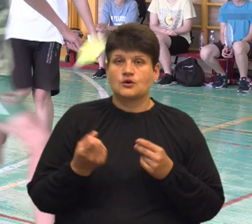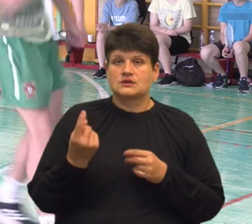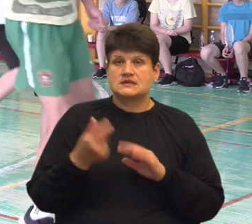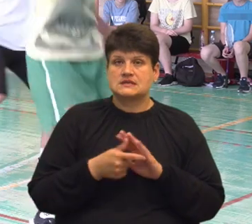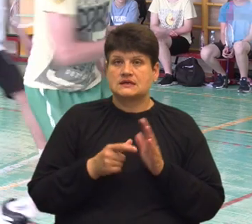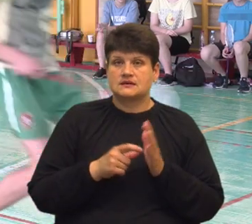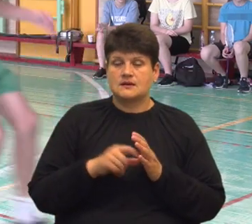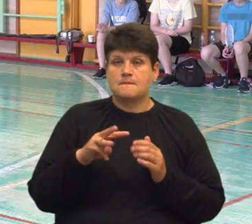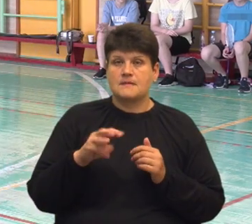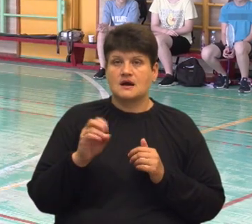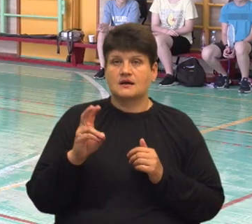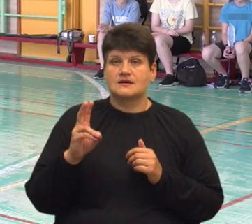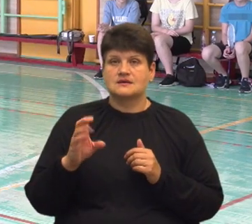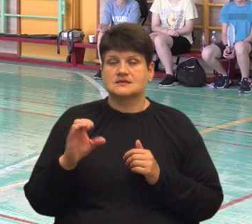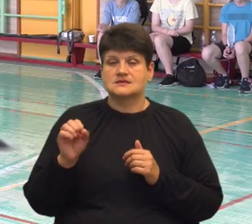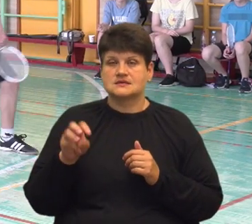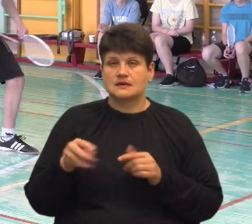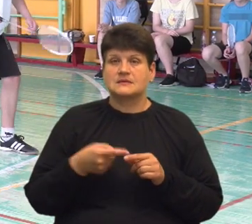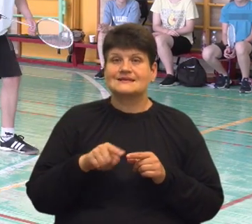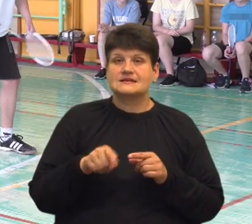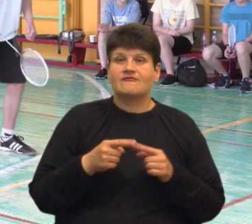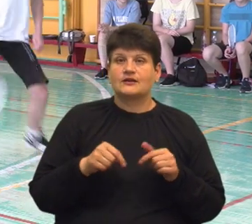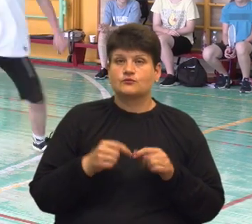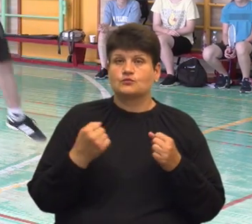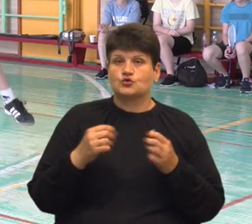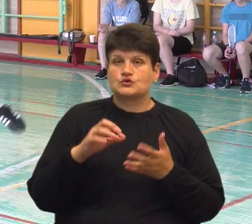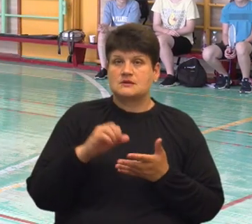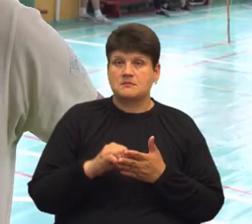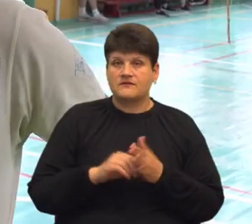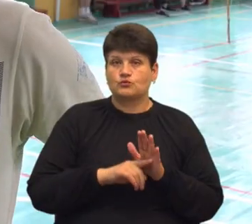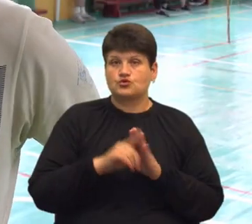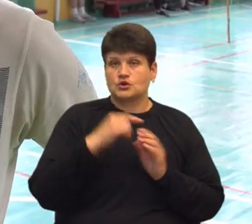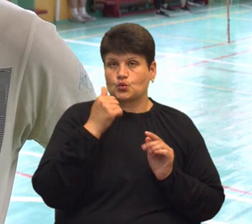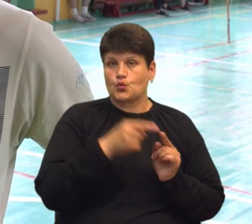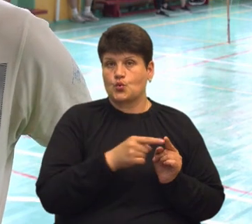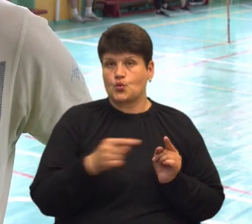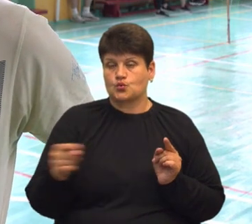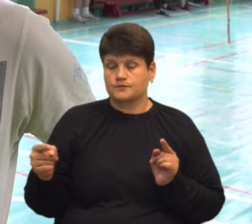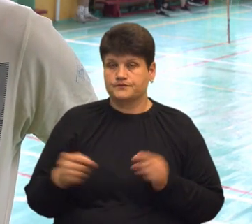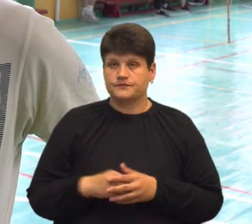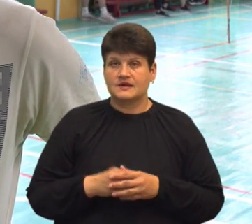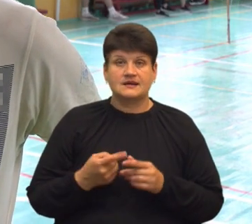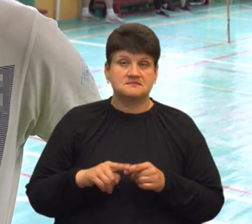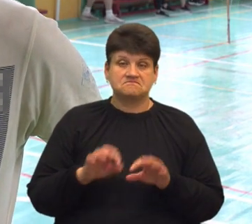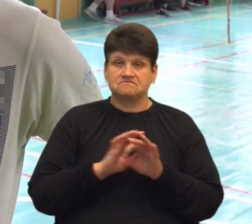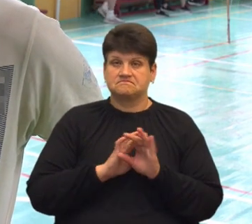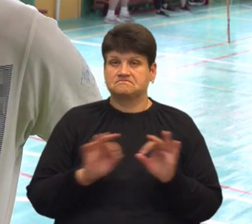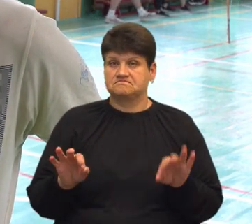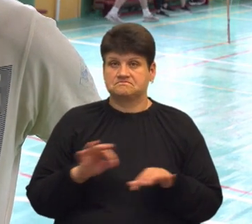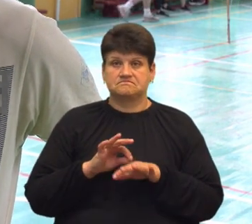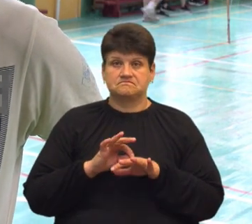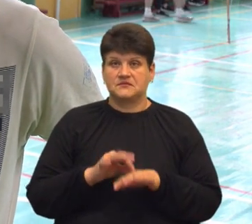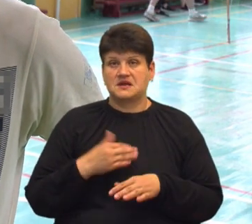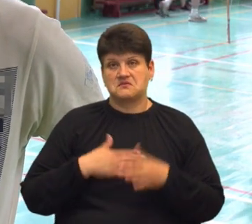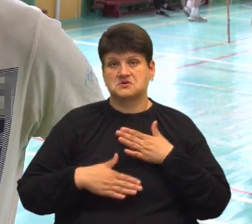Максим Ямнюк. Каже, цим видом спорту займається від початку року. Відбувається все дуже круто і я